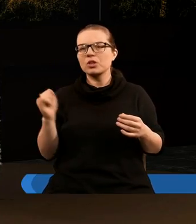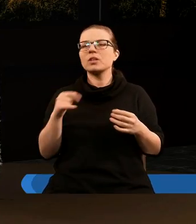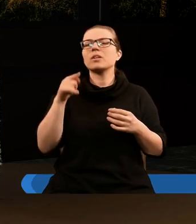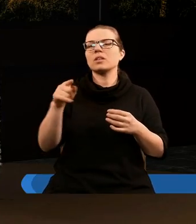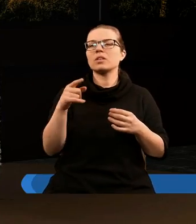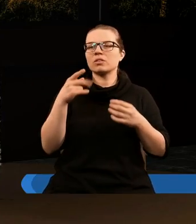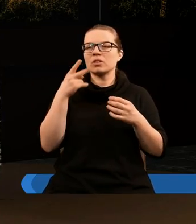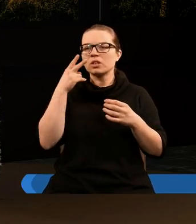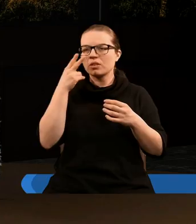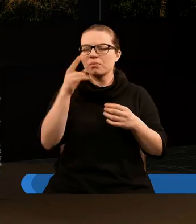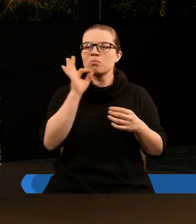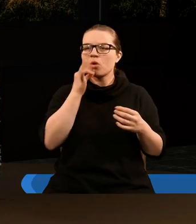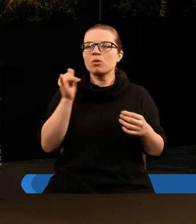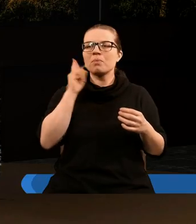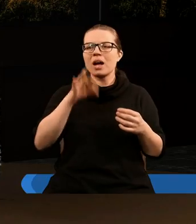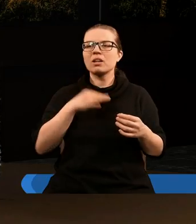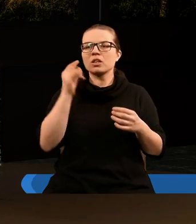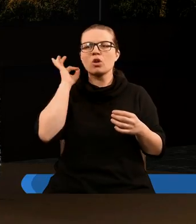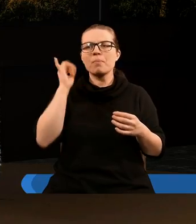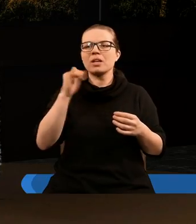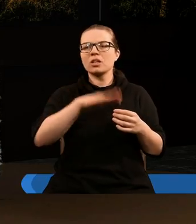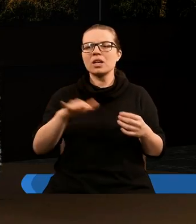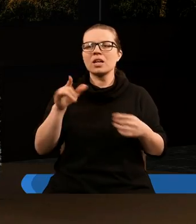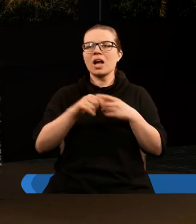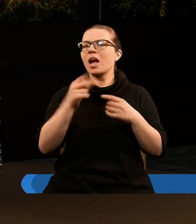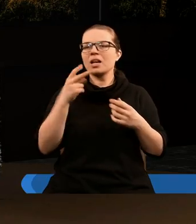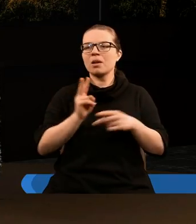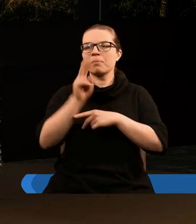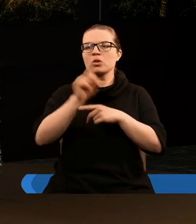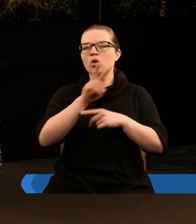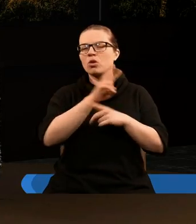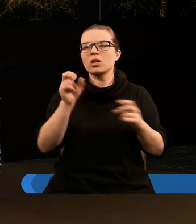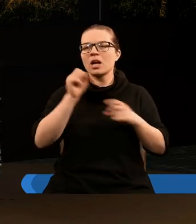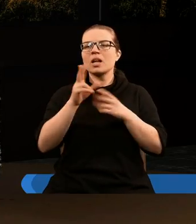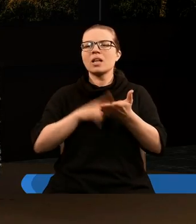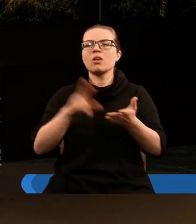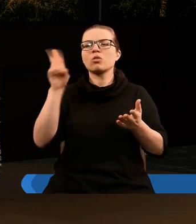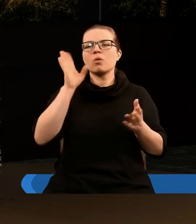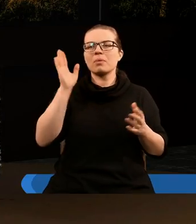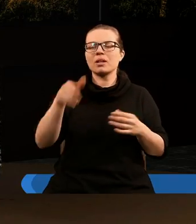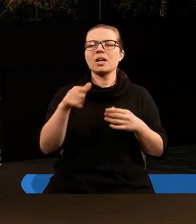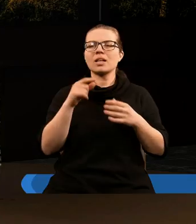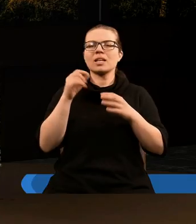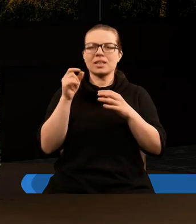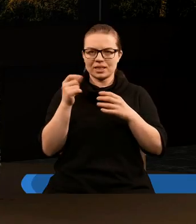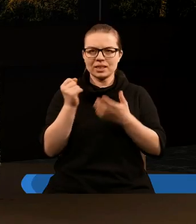Wybijcie do szczętu starców i młodzieńcy, panny, dzieci i kobiety, ale nie przystępujcie do nikogo, na którym będzie ten znak.